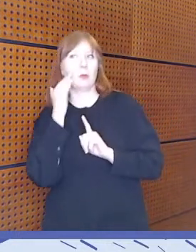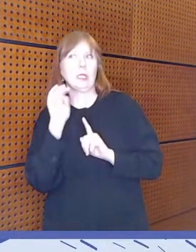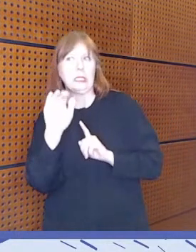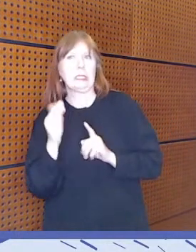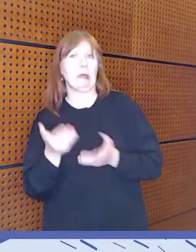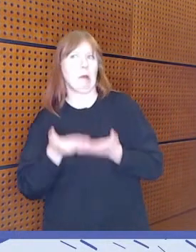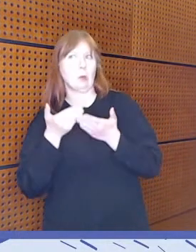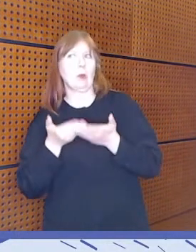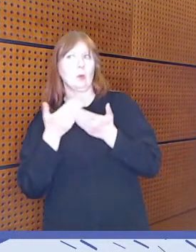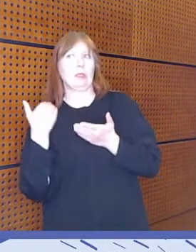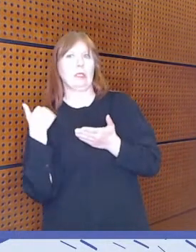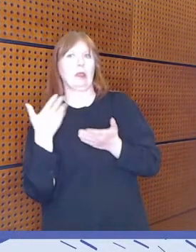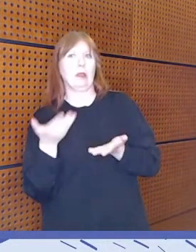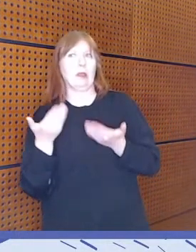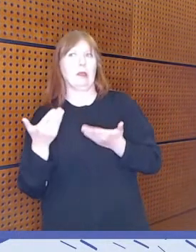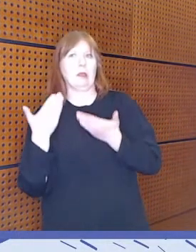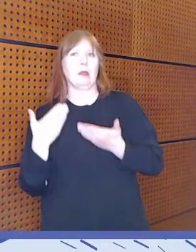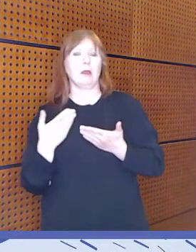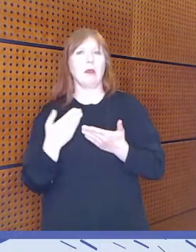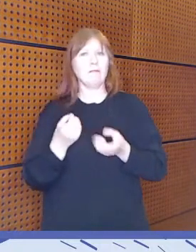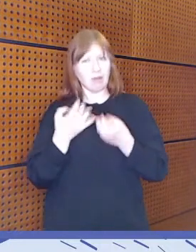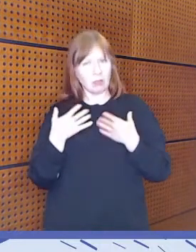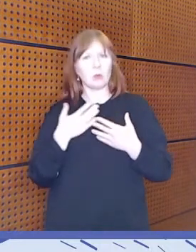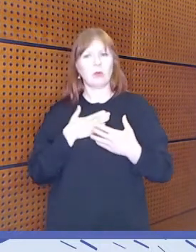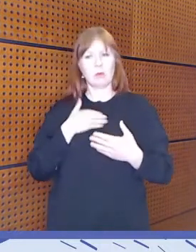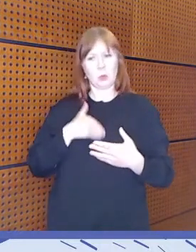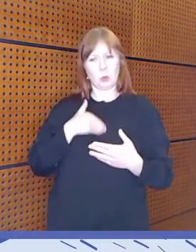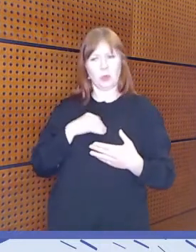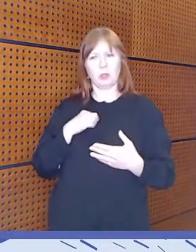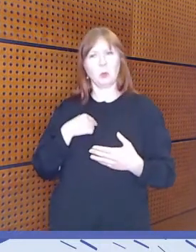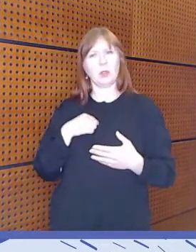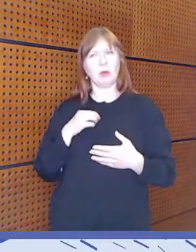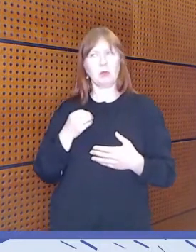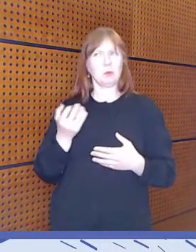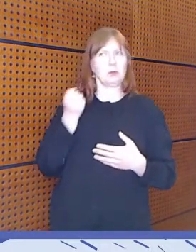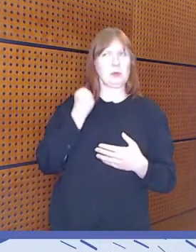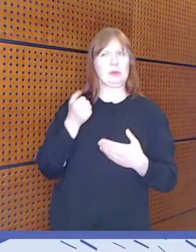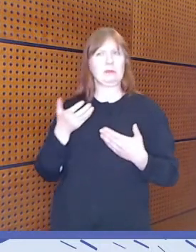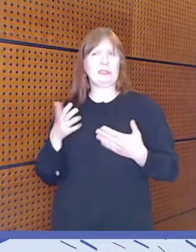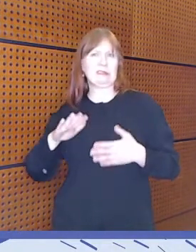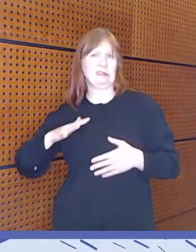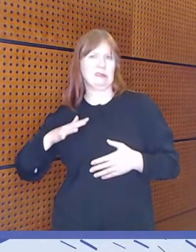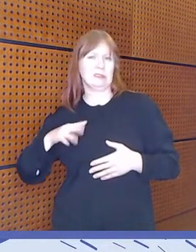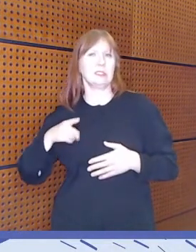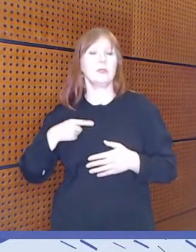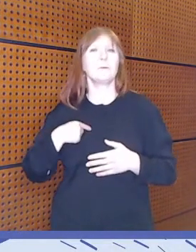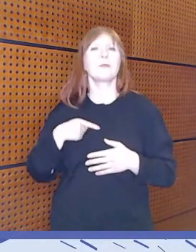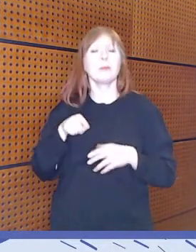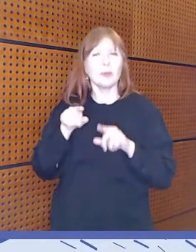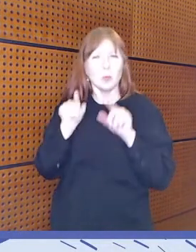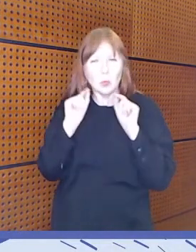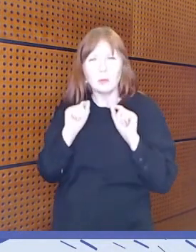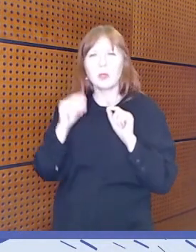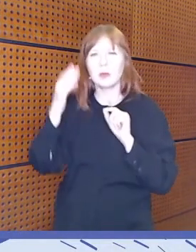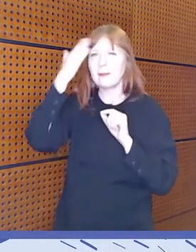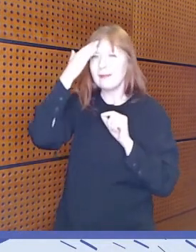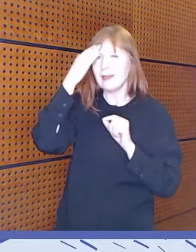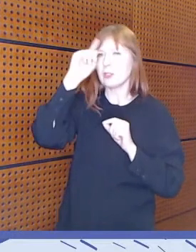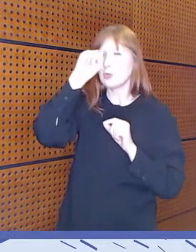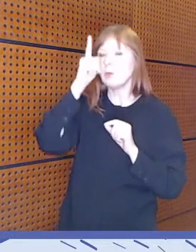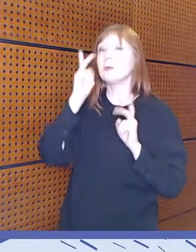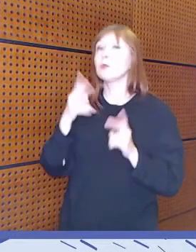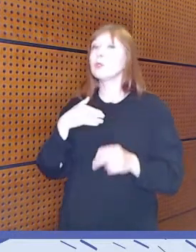omaan minäpystyvyyteen ja niihin tunteisiin. Tämä pitäisi myös huomioida, ei vain sitä tietoutta, ymmärrystä, vaan myös mitä ne